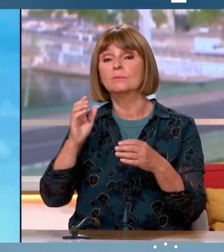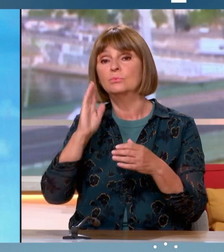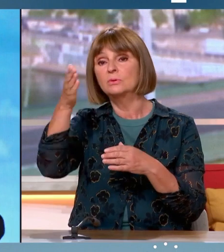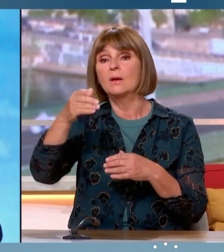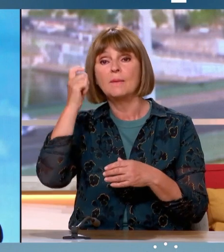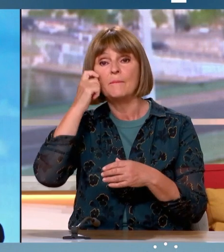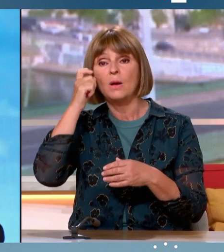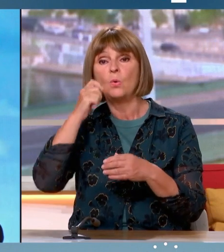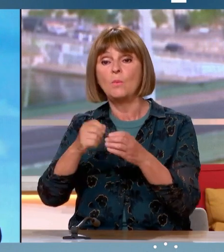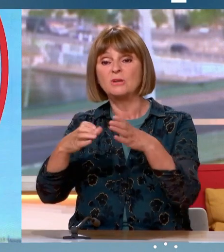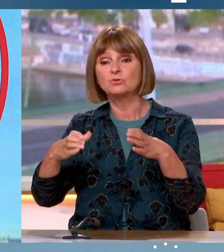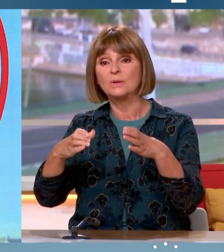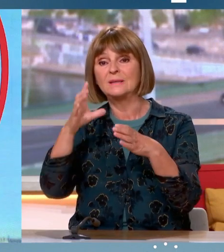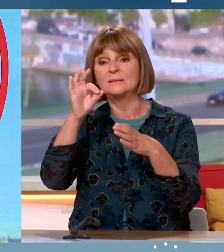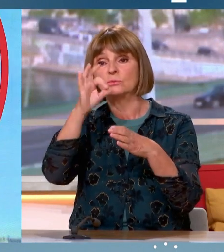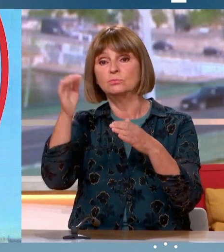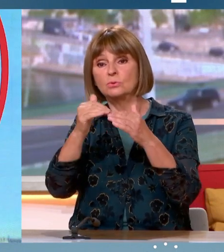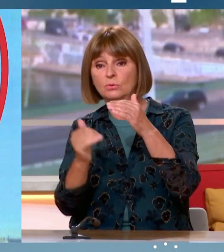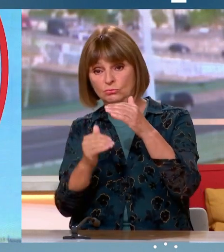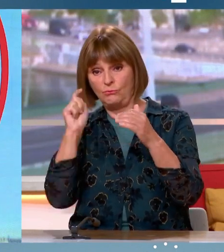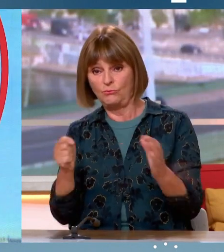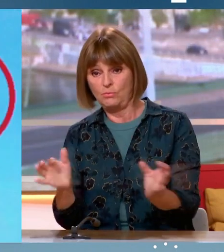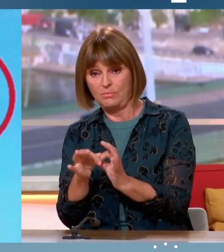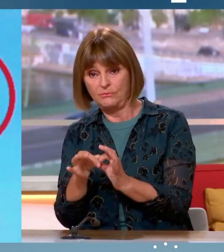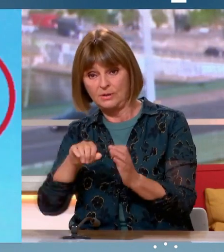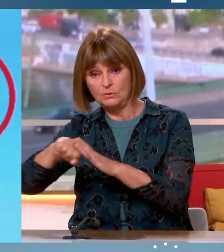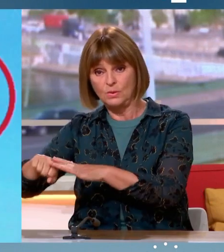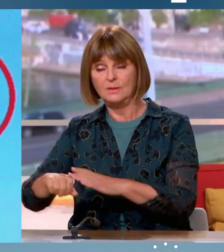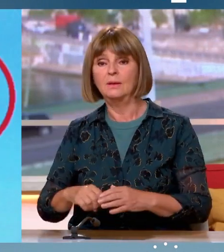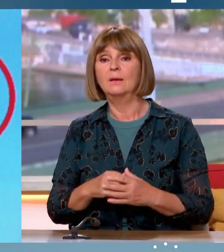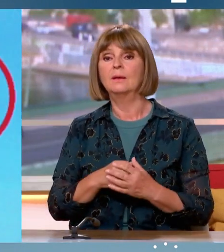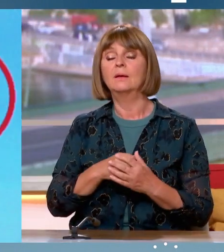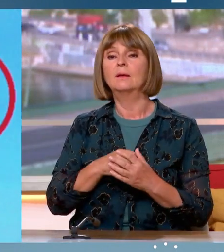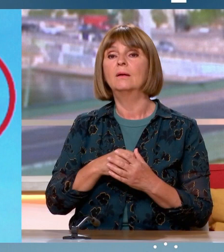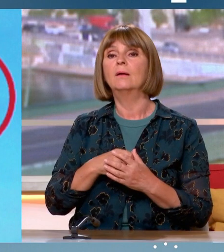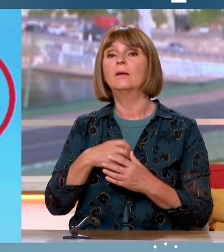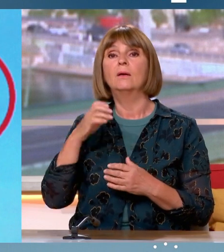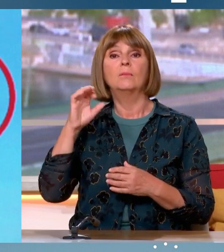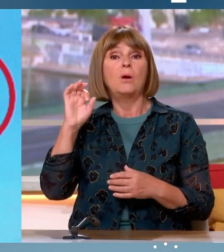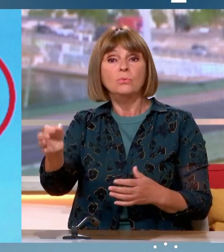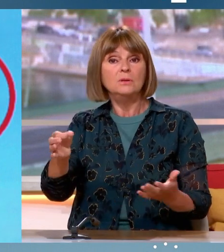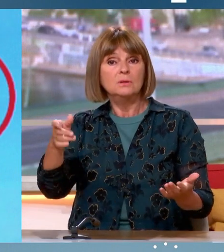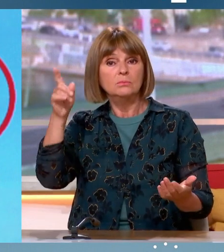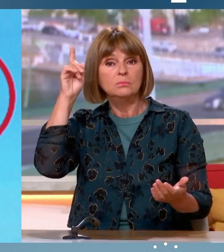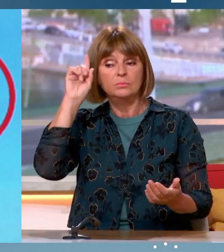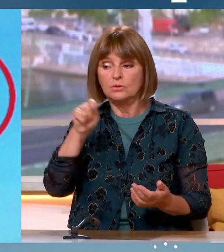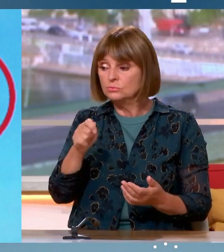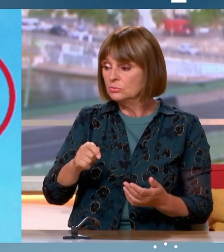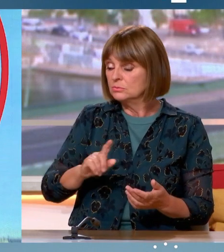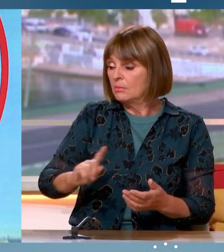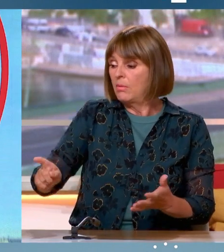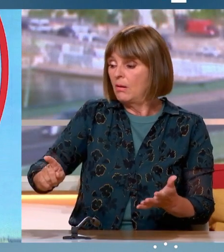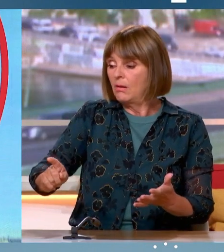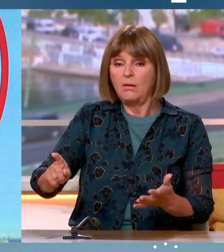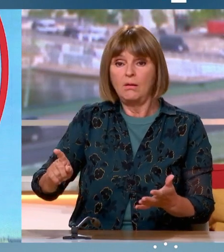classique dans le futur ? C'est une question. Oui, les Républicains, ce n pas la vayole du singe. Il n'y aucune difficulté à pouvoir travailler, le cas échéant,